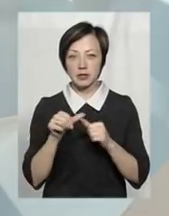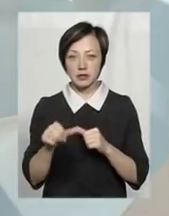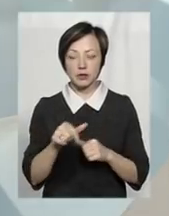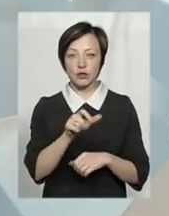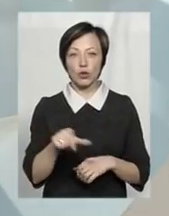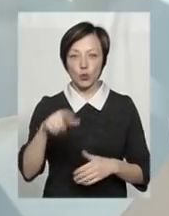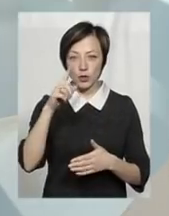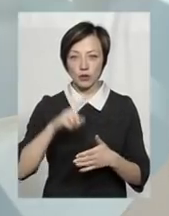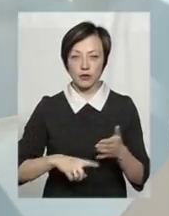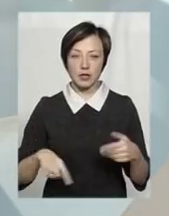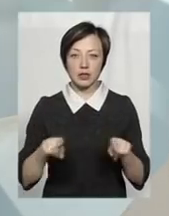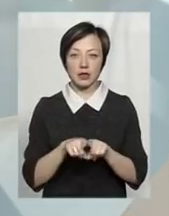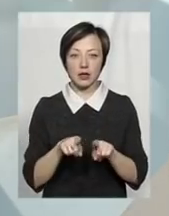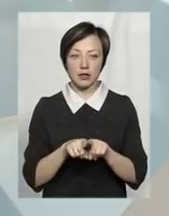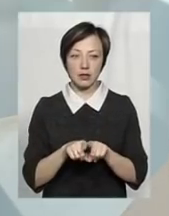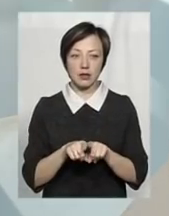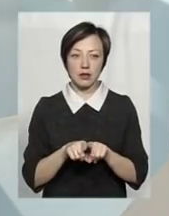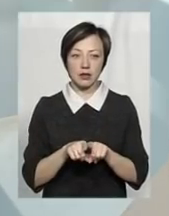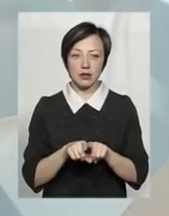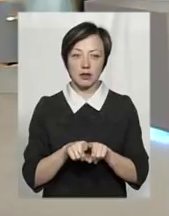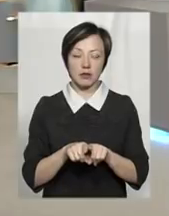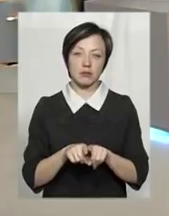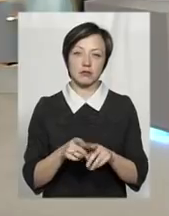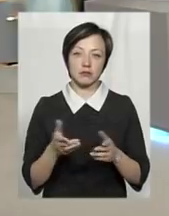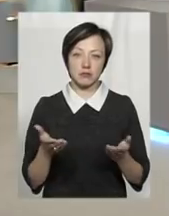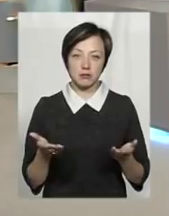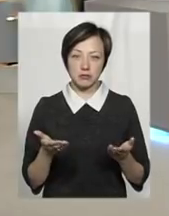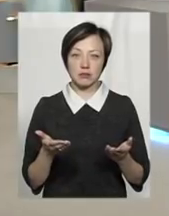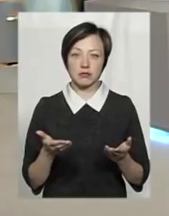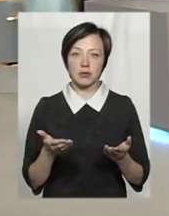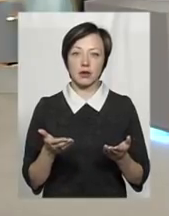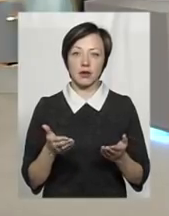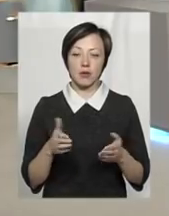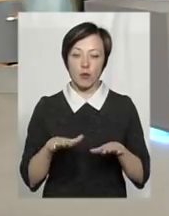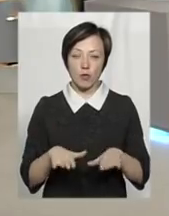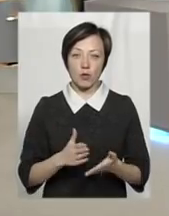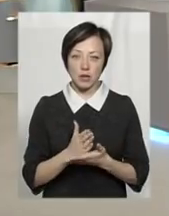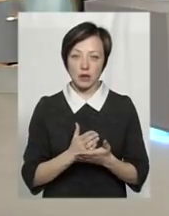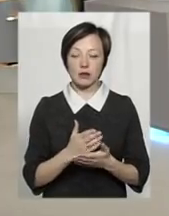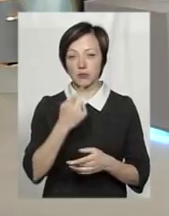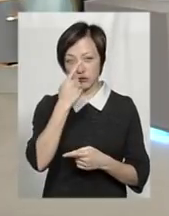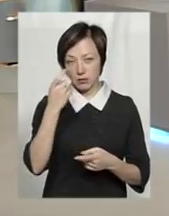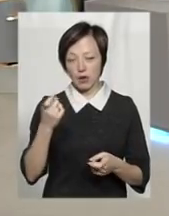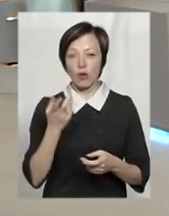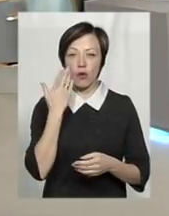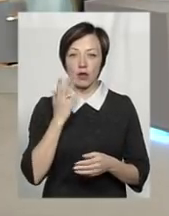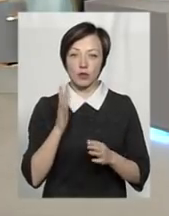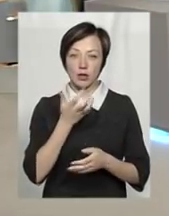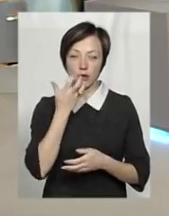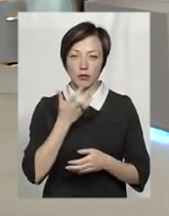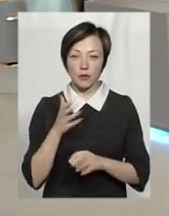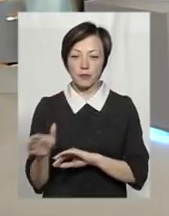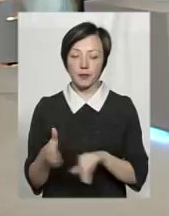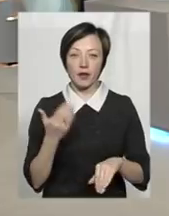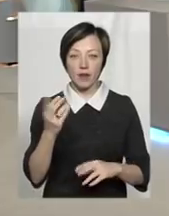довірили їм такі пости і мають з них запитувати, коли має бути тепло. Ви, напевно, що аналізували роботу